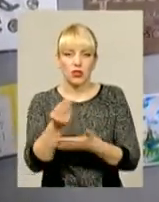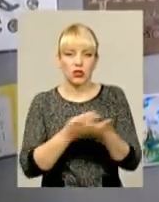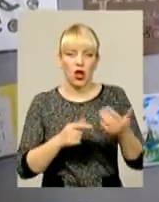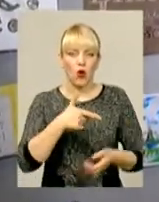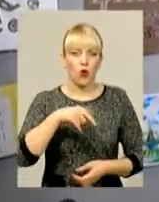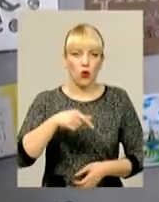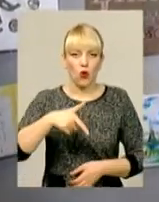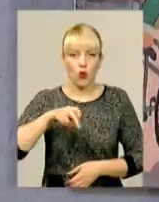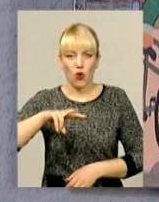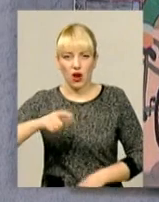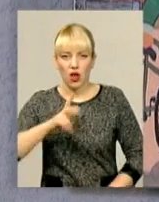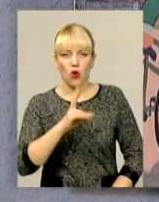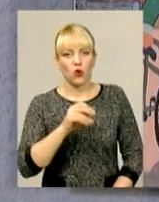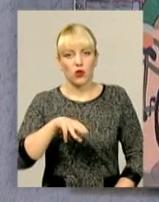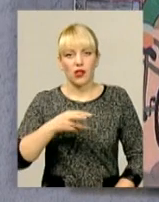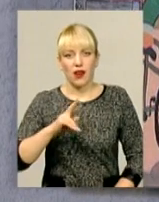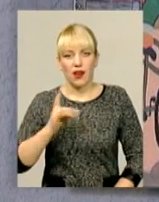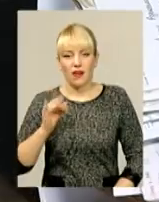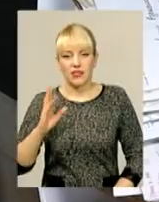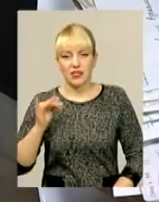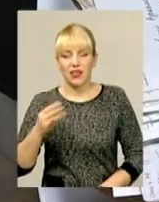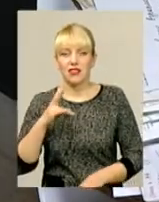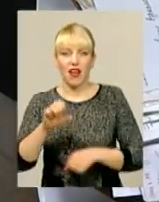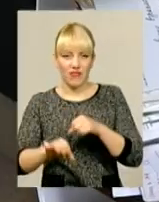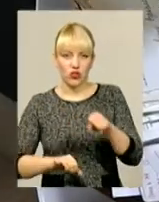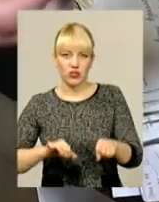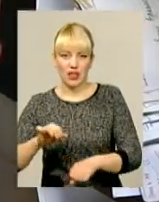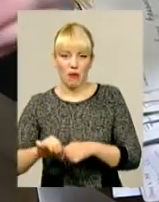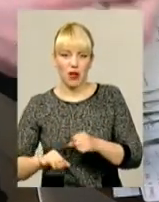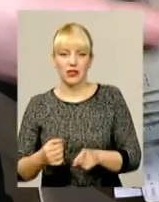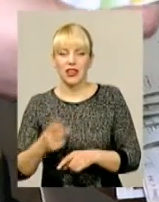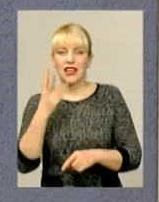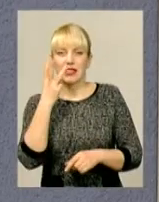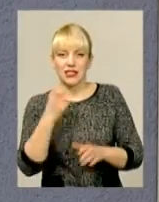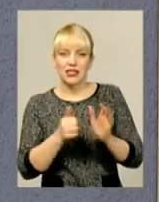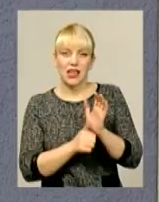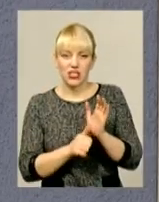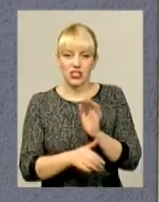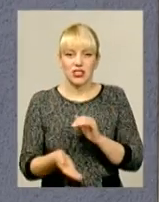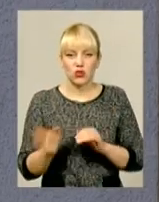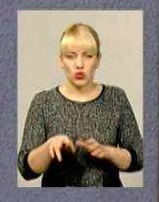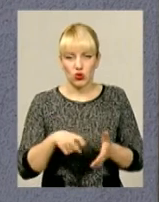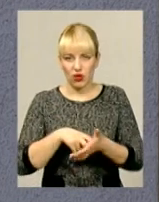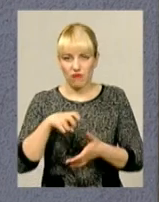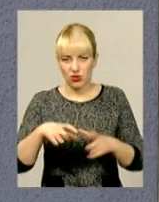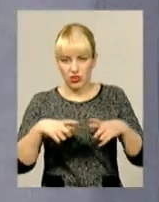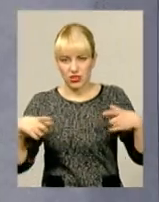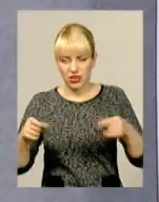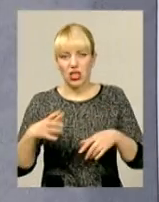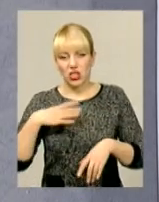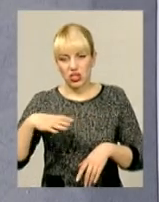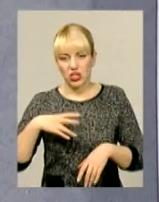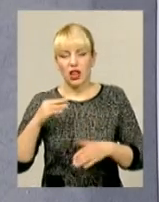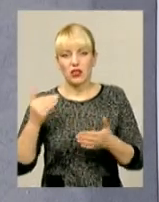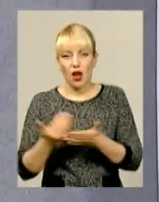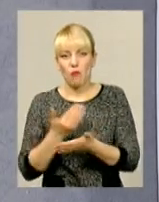Котляревського. Звісно, теж на велосипедах. 370 велолистівок. Зупинятись Афіна навіть не думає. Тож чекатиме